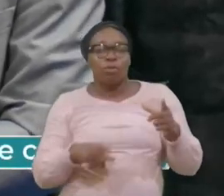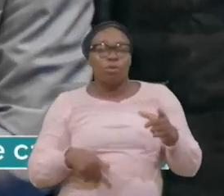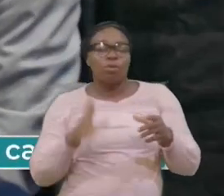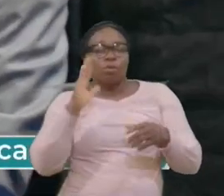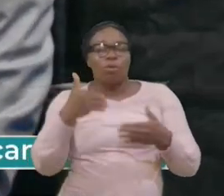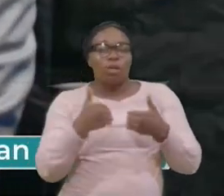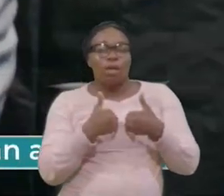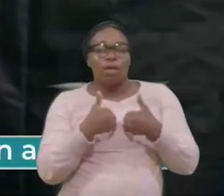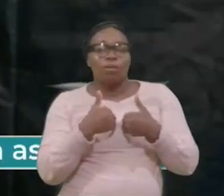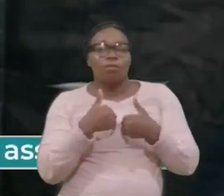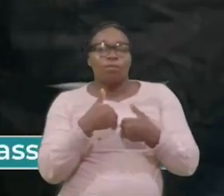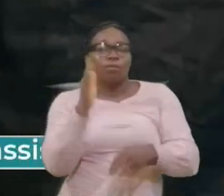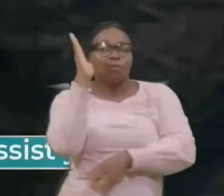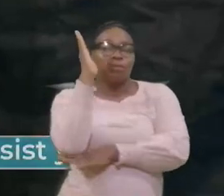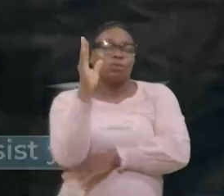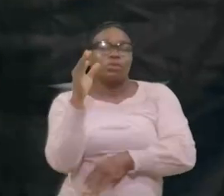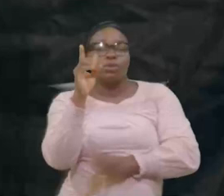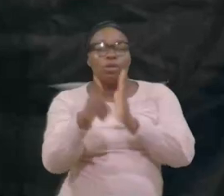spécial, Pour vous, Et